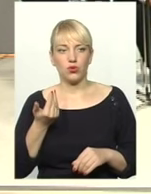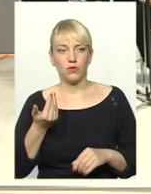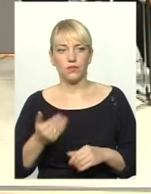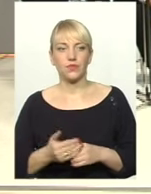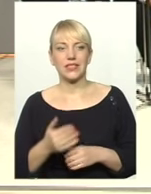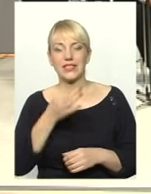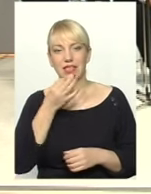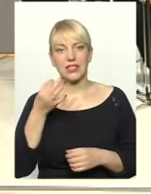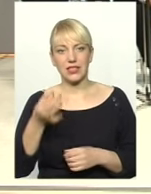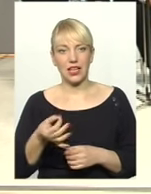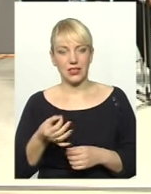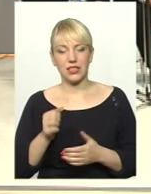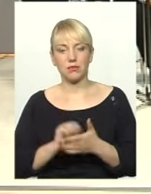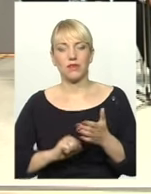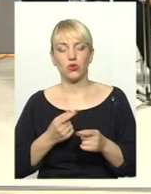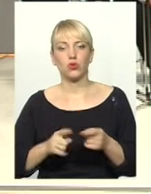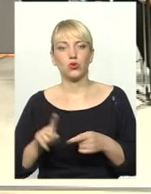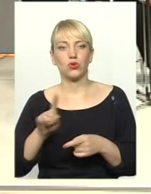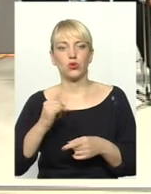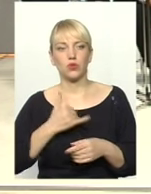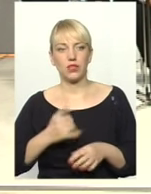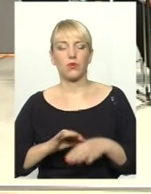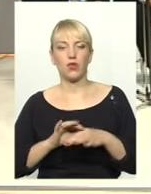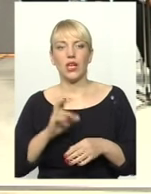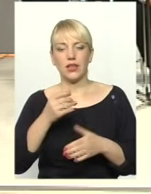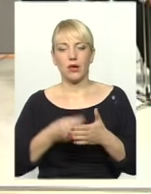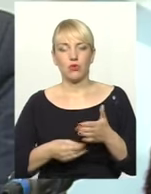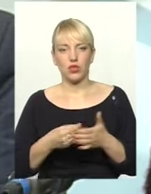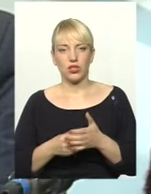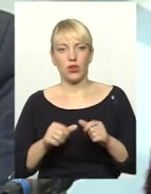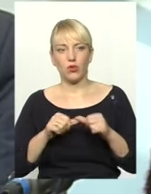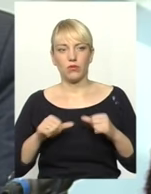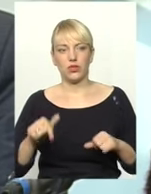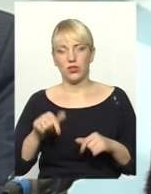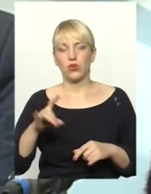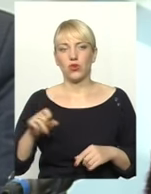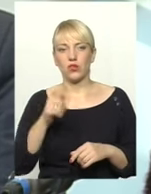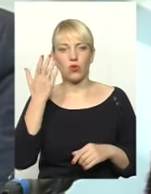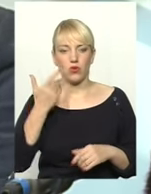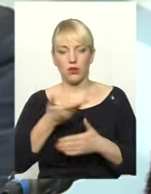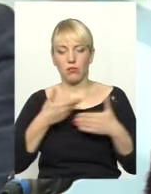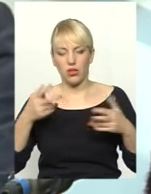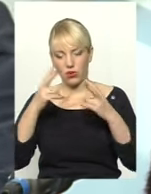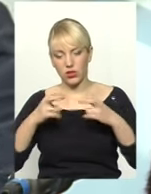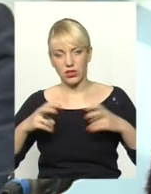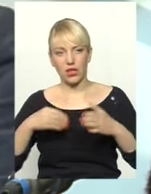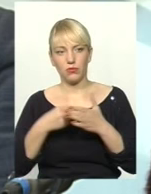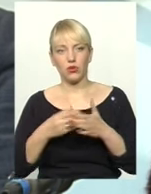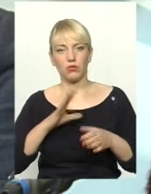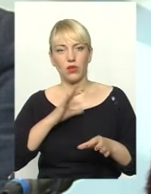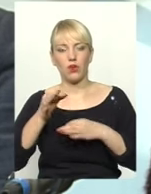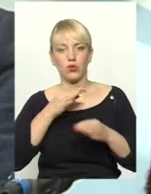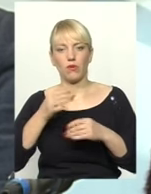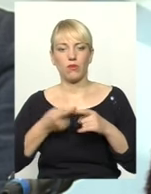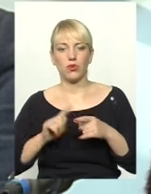Хочу сказати з приводу того, що у нас проходить на бюджетній комісії. Цього разу, коли ми розглядали бюджет, була розмова